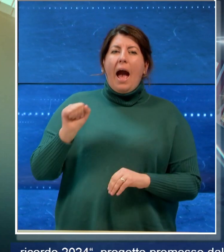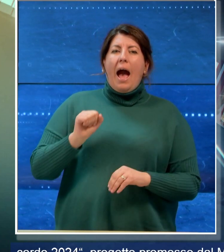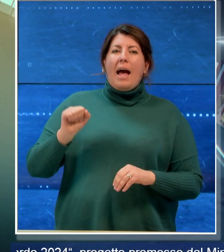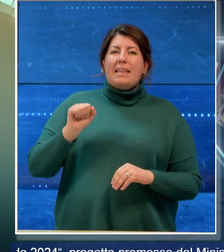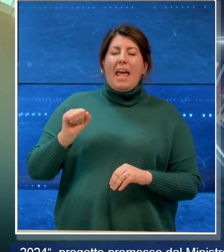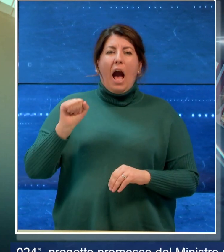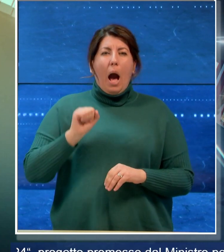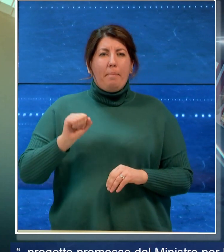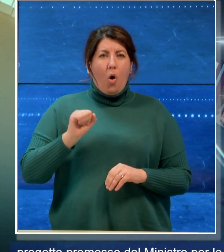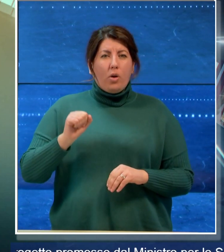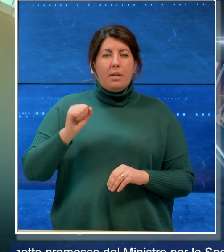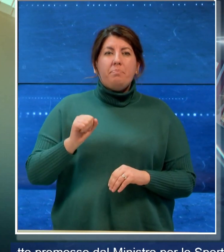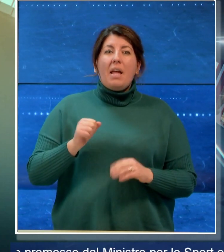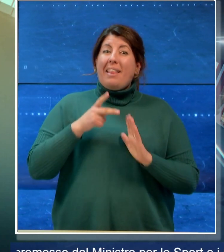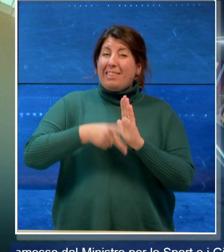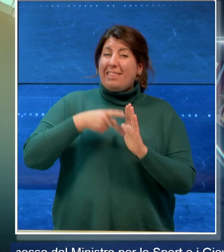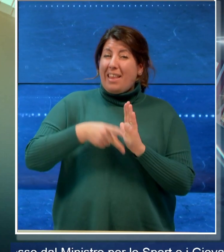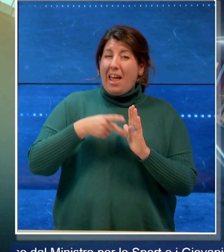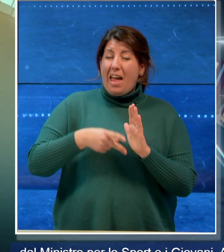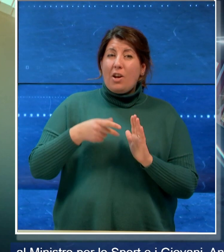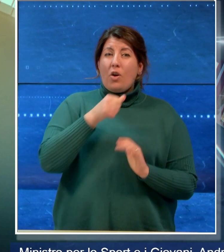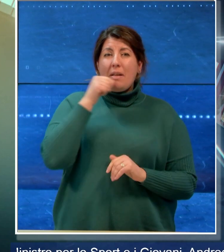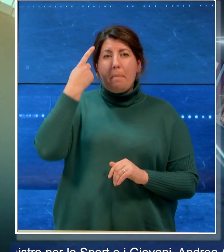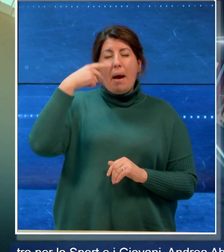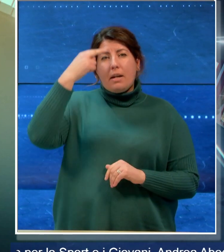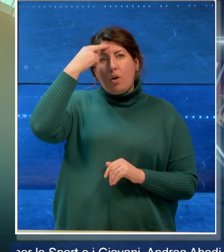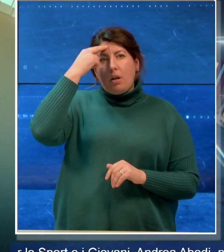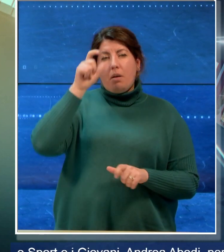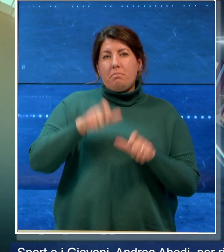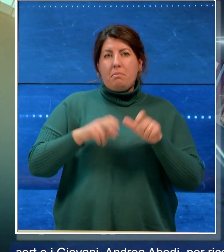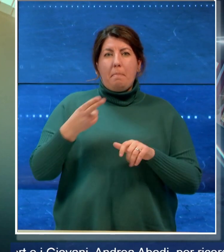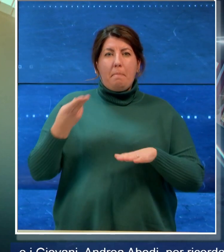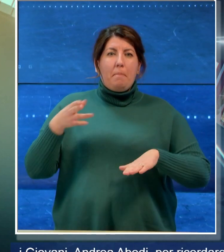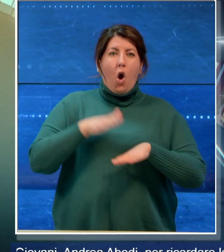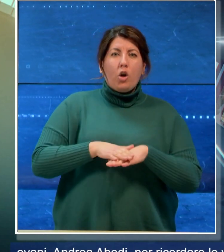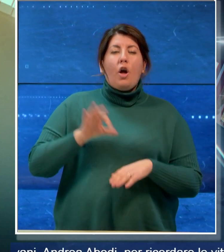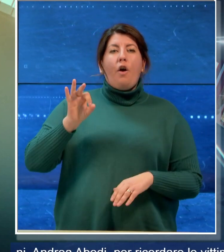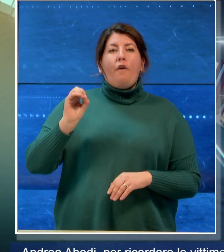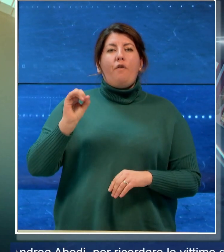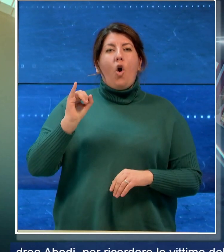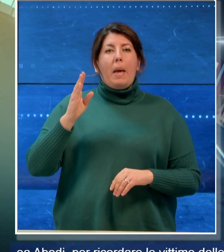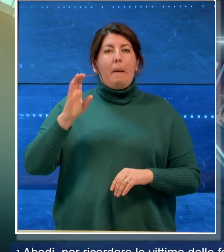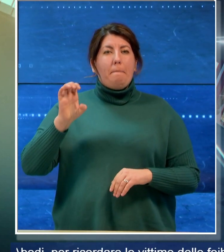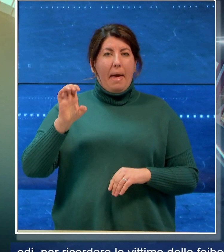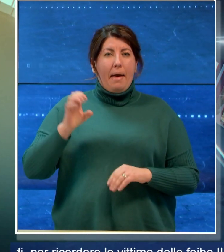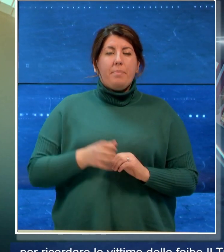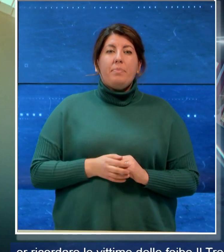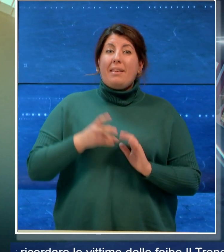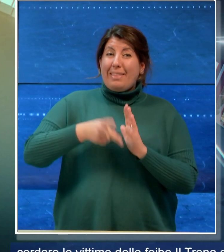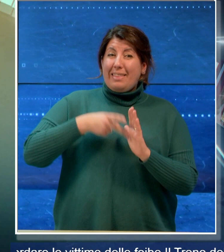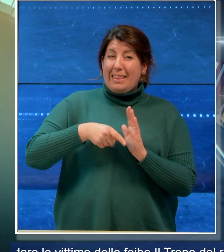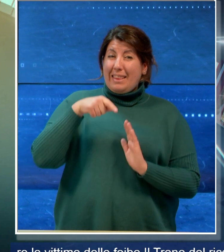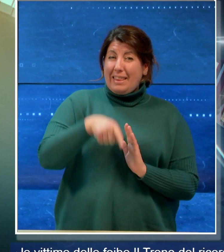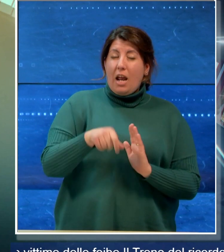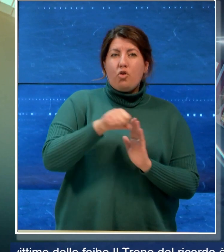ricordare le vittime delle foibe il treno del ricordo è un treno storico